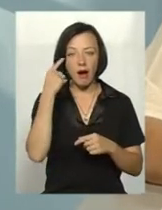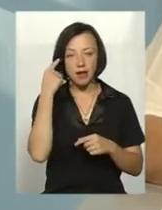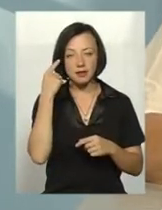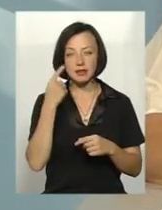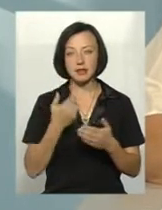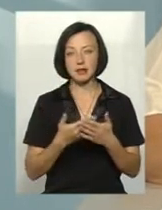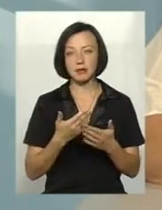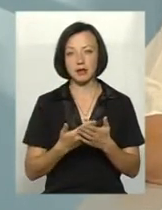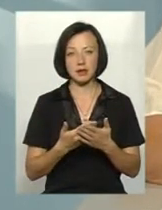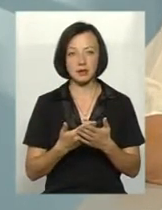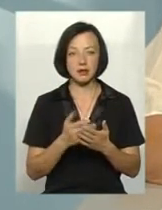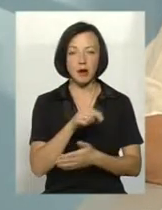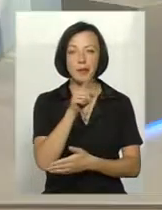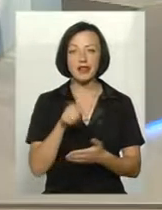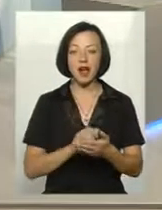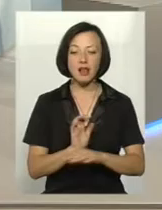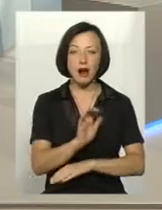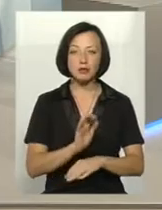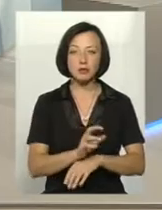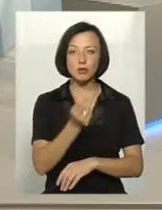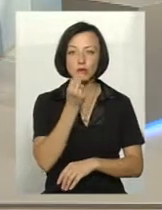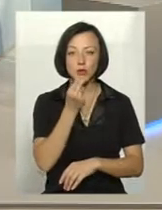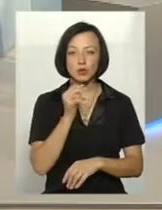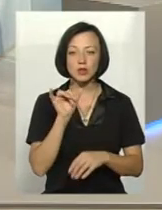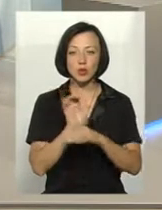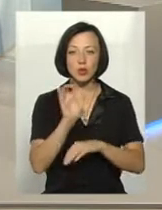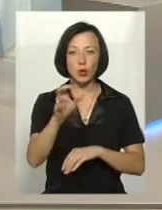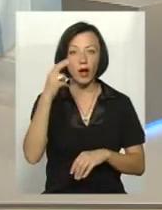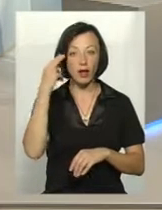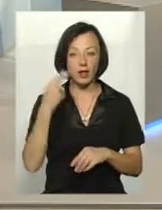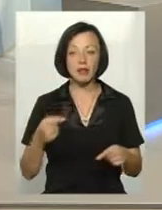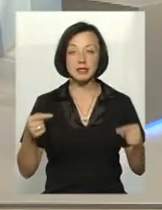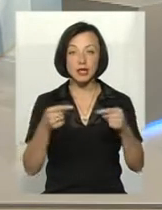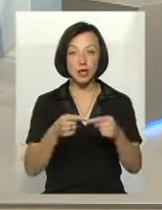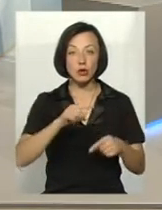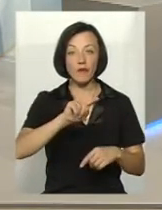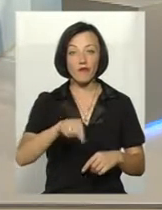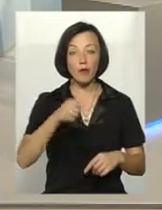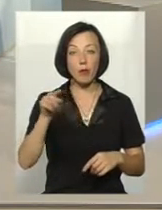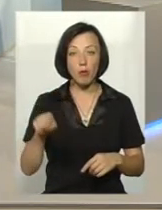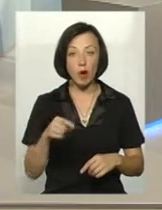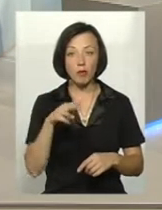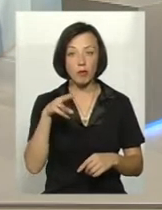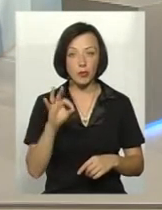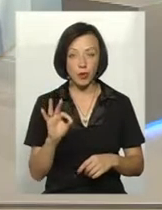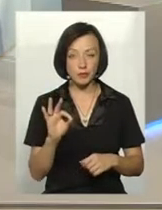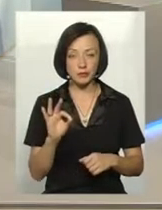навіть експорту продукції в Китаї. Згідно тих вимог по